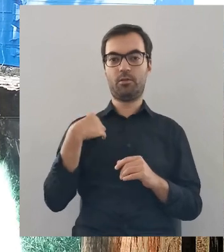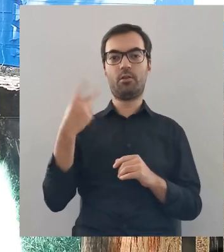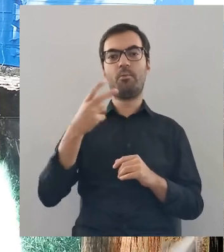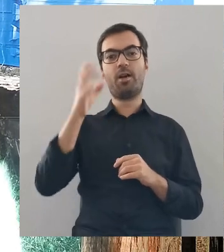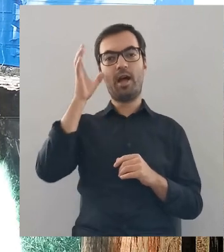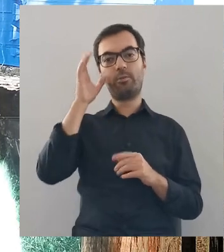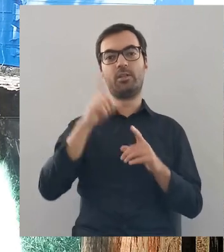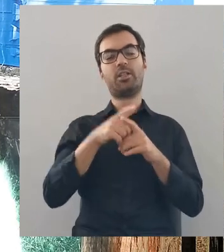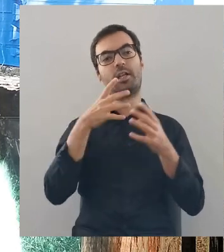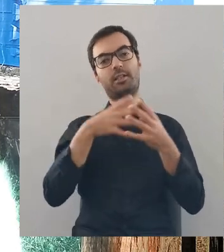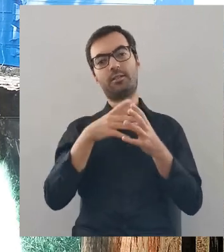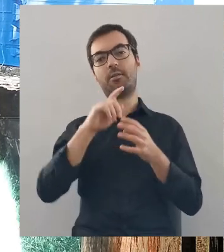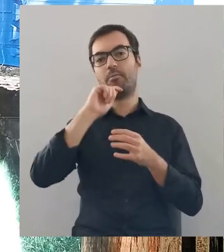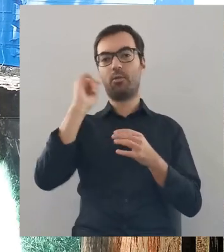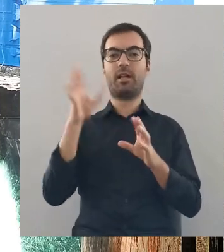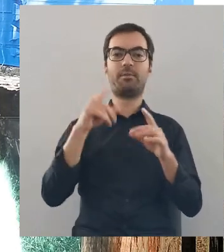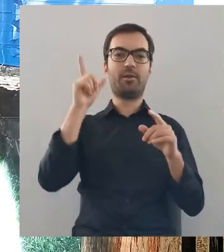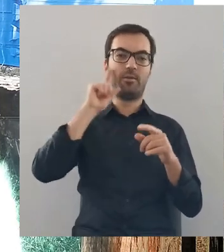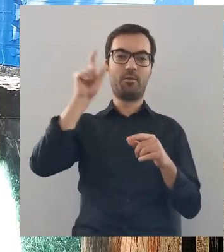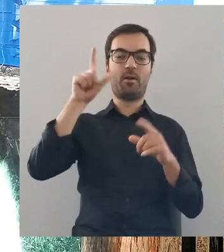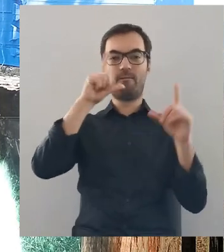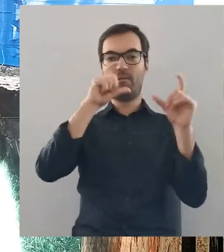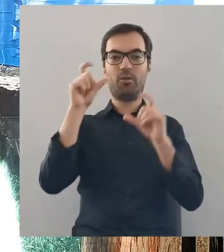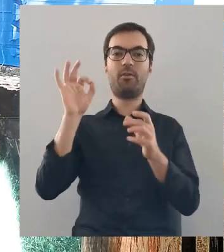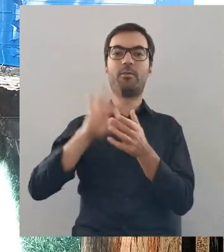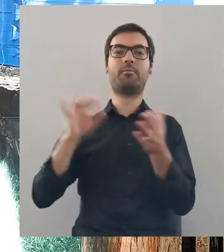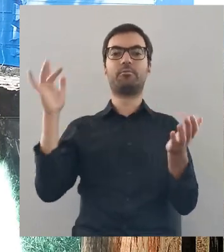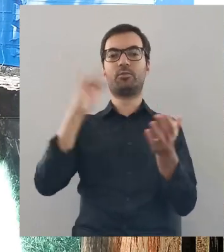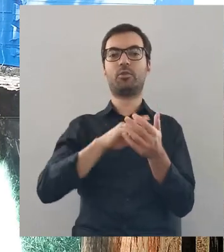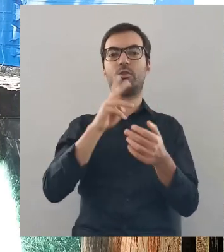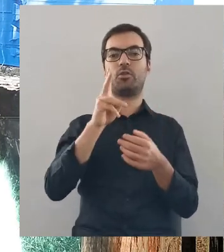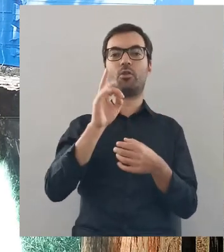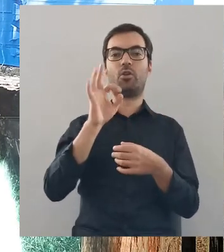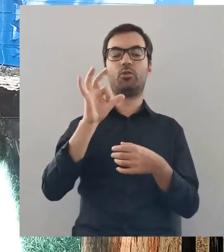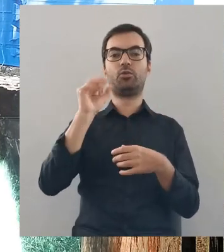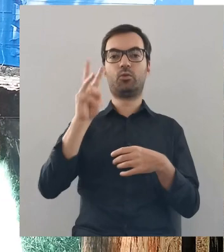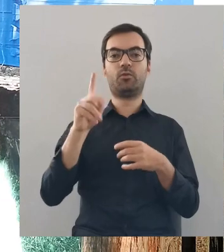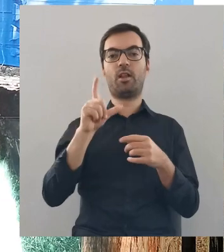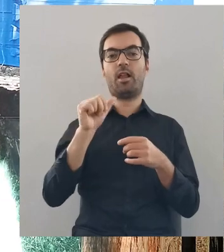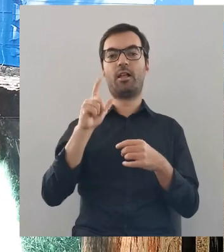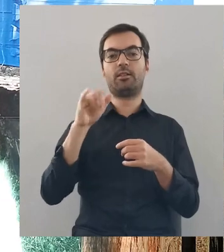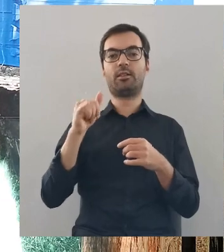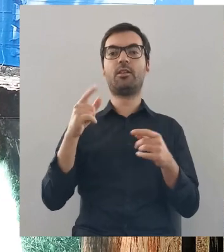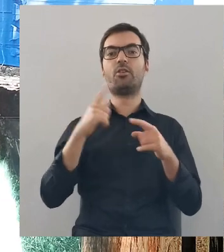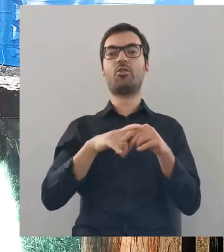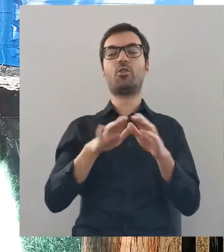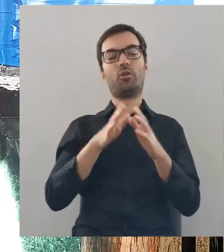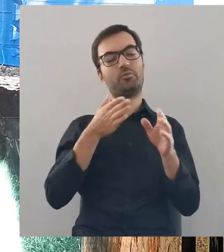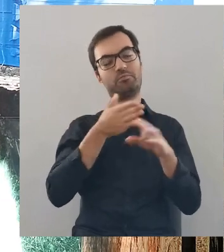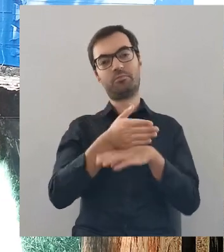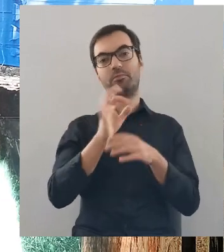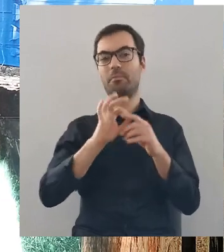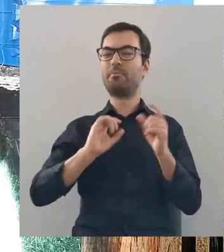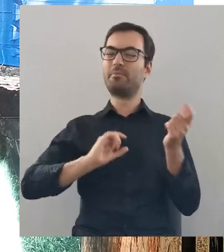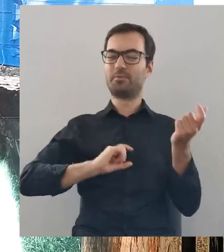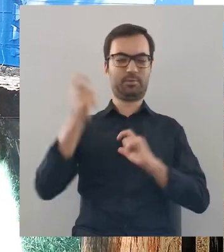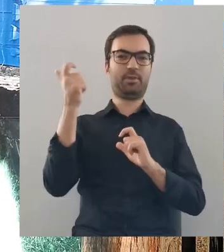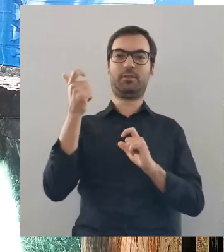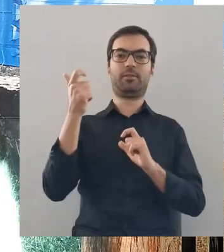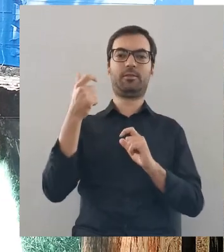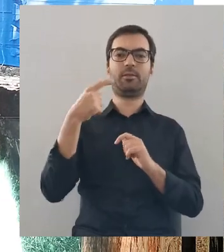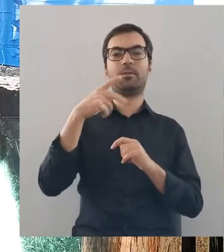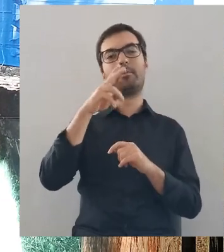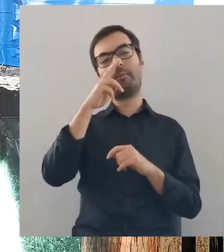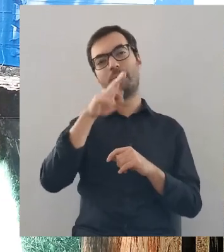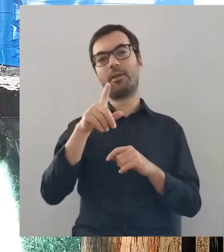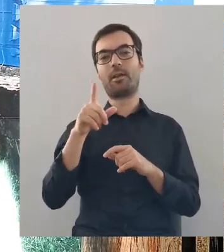Były jego autorkami i recenzentkami. Podróżowały z fotografem. No i kiedy były w Kosowie-Lackim, gdzie odwiedzały kościół, przypadkiem